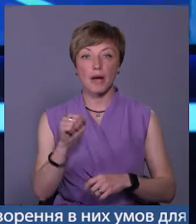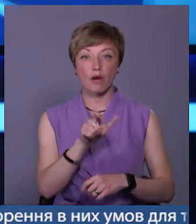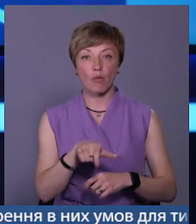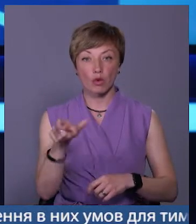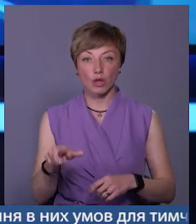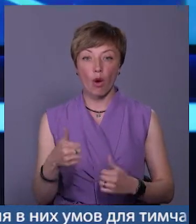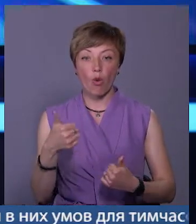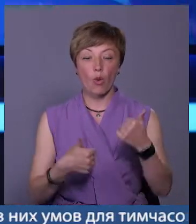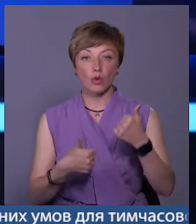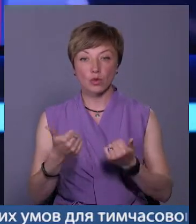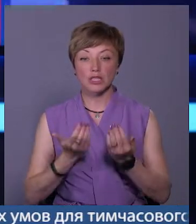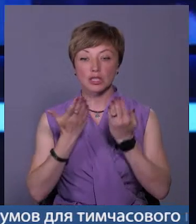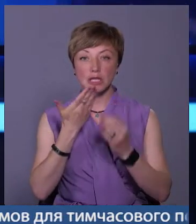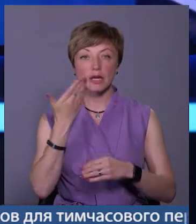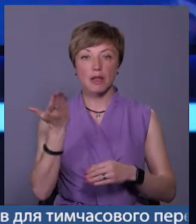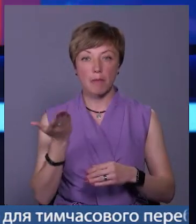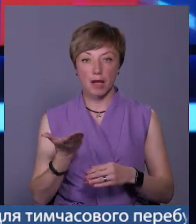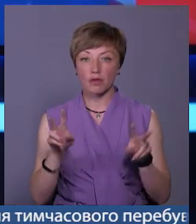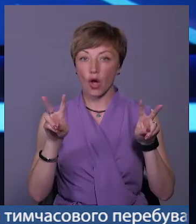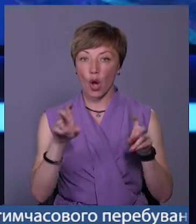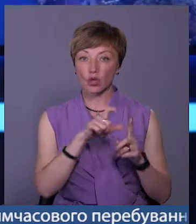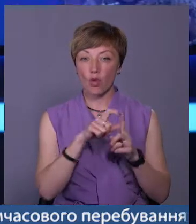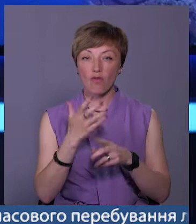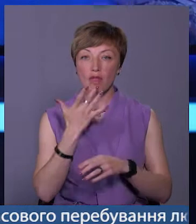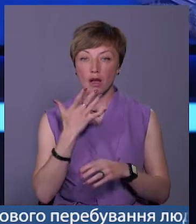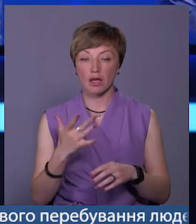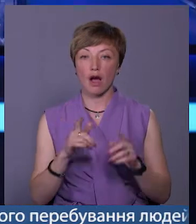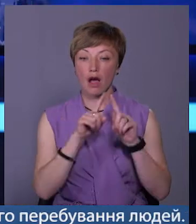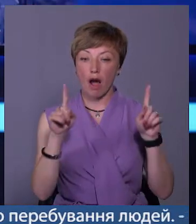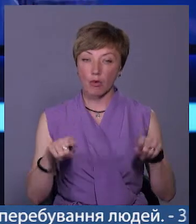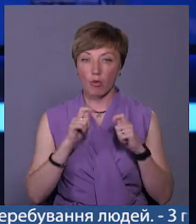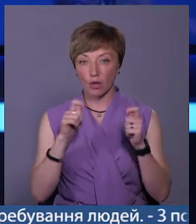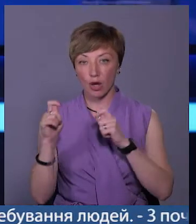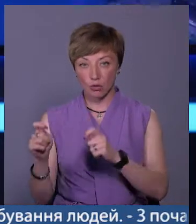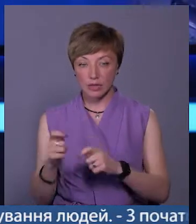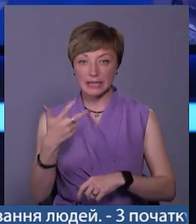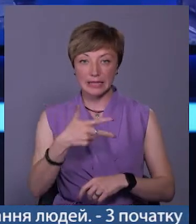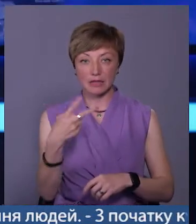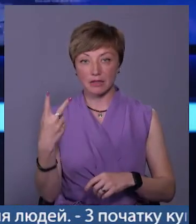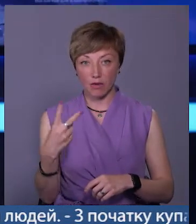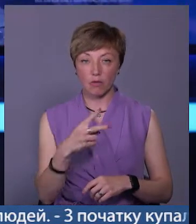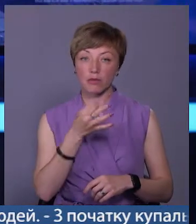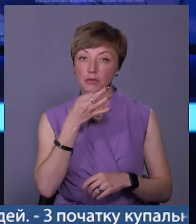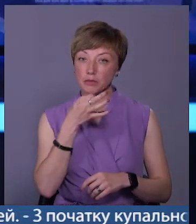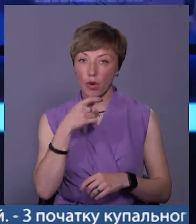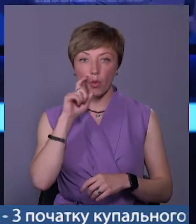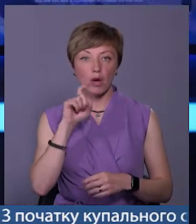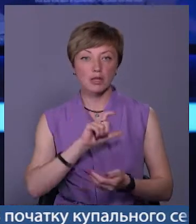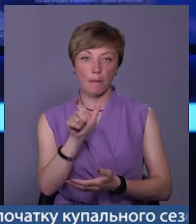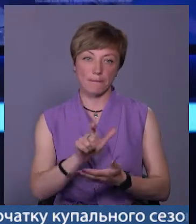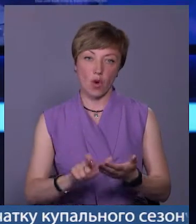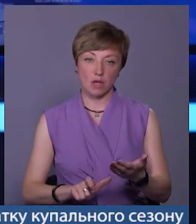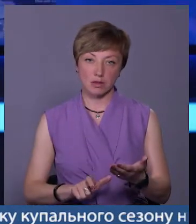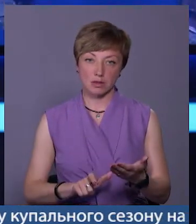конкурсу учаців-декламаторів «Слово нації». Грамоти і подарунки у трьох номінаціях вручили 32-м шанувальникам української